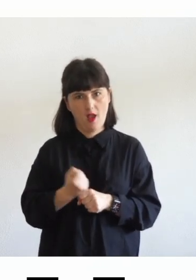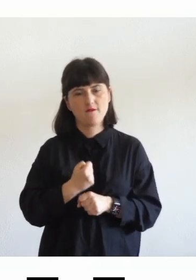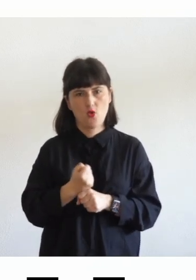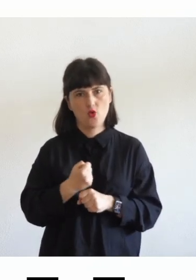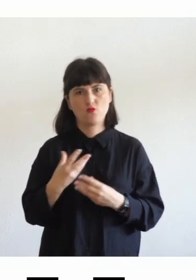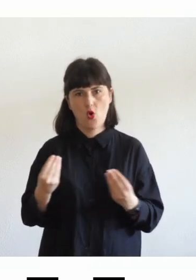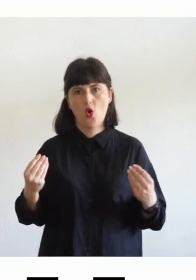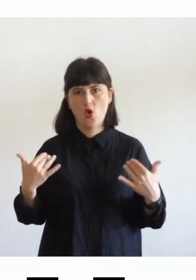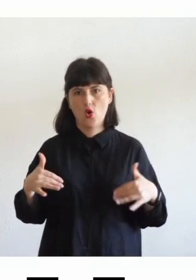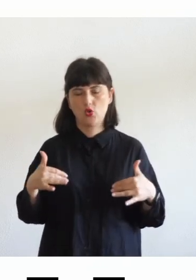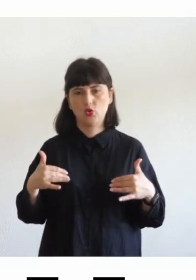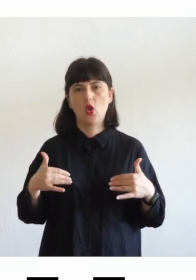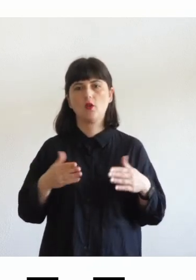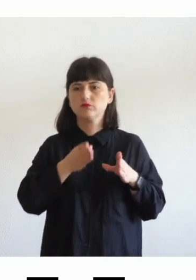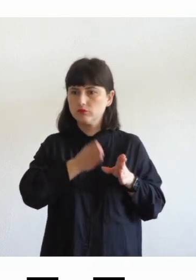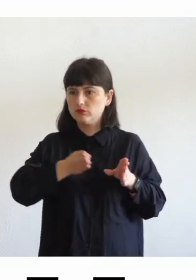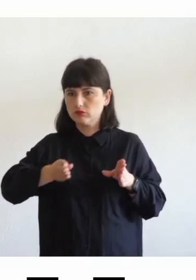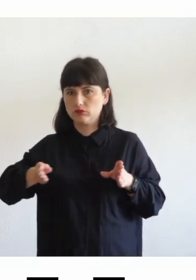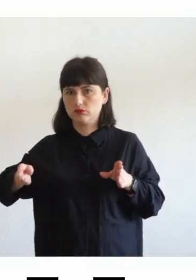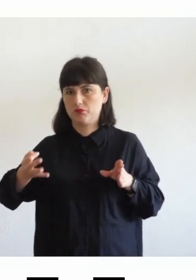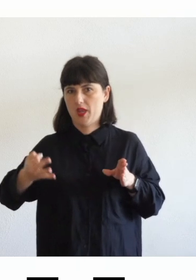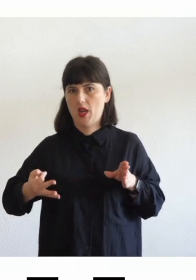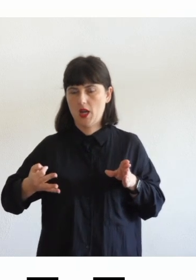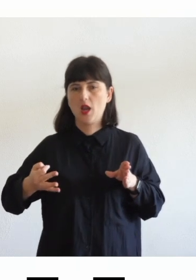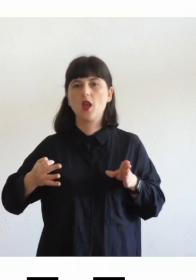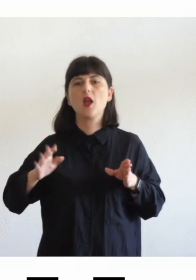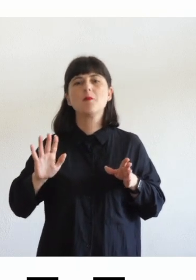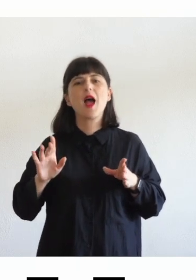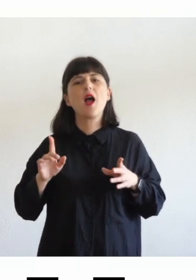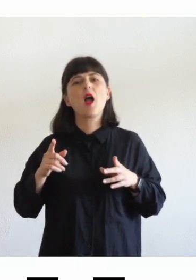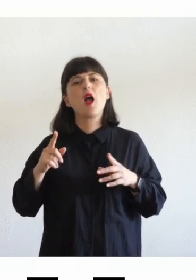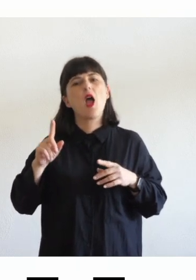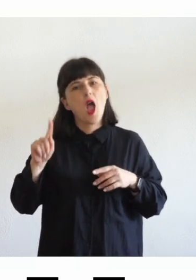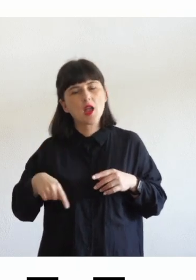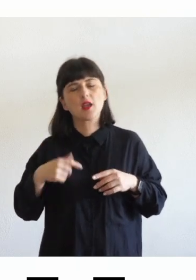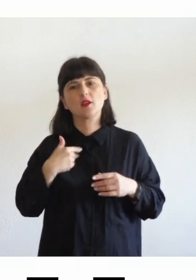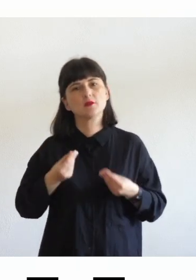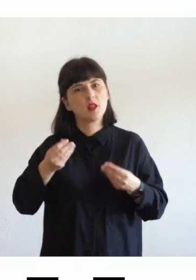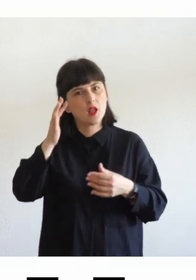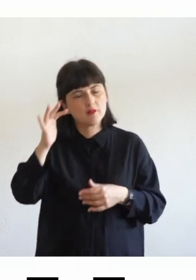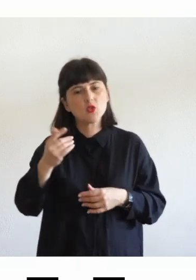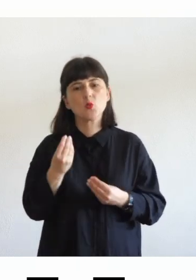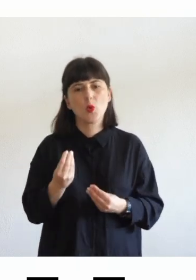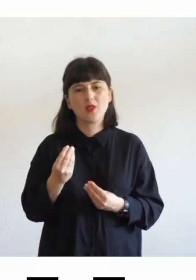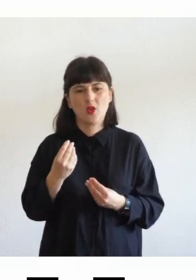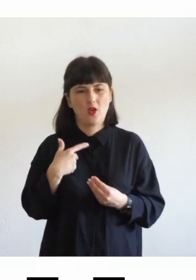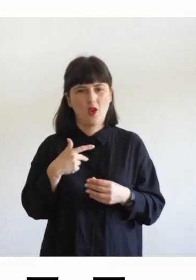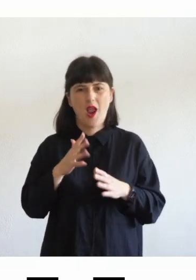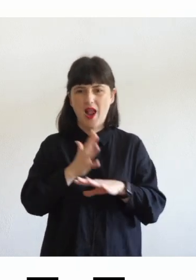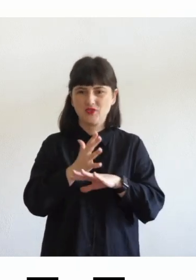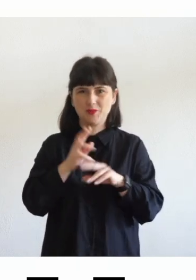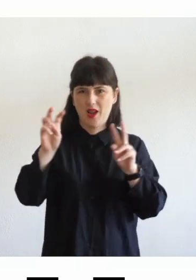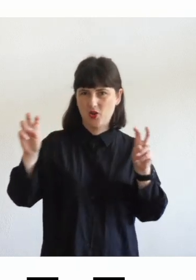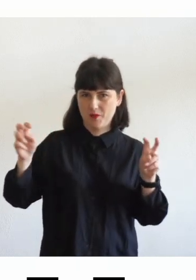sistematico dall'altra parte pur lavorando sui temi dell'accessibilità non copriamo completamente